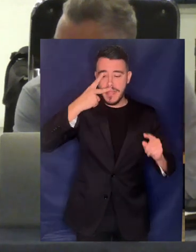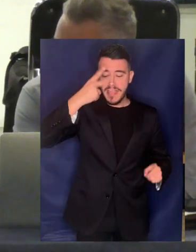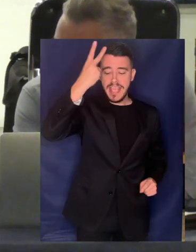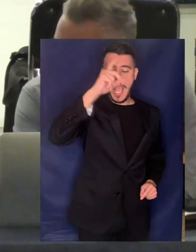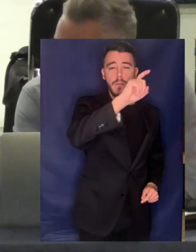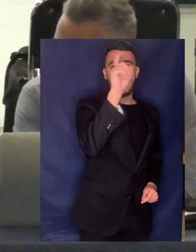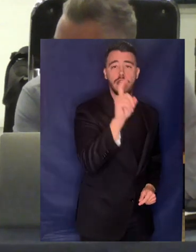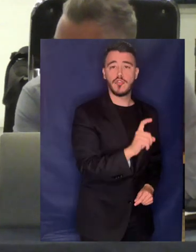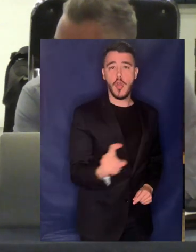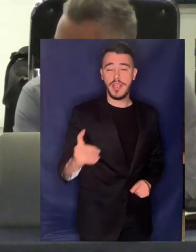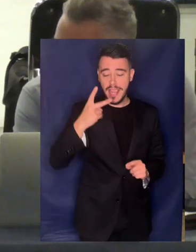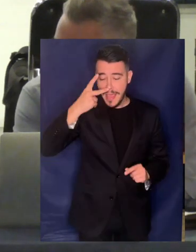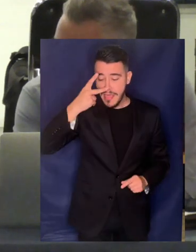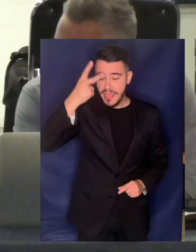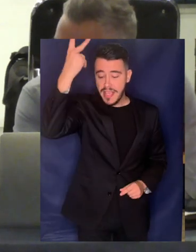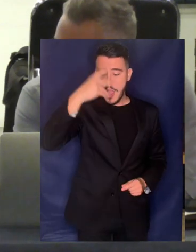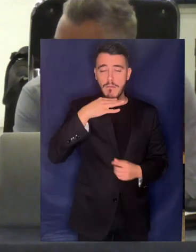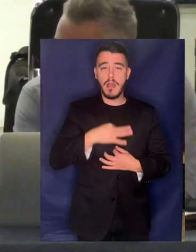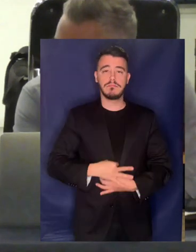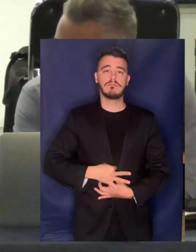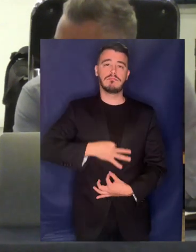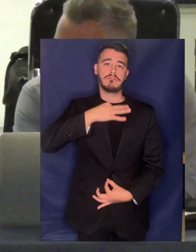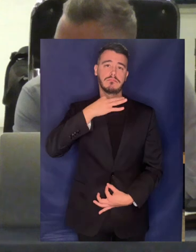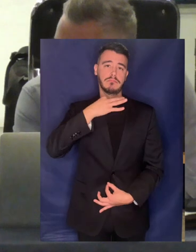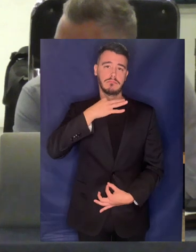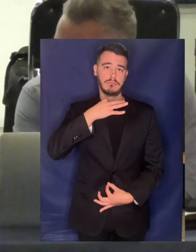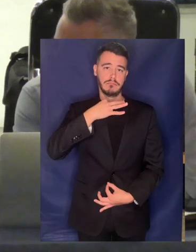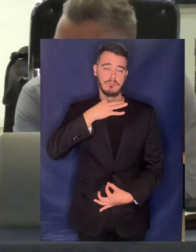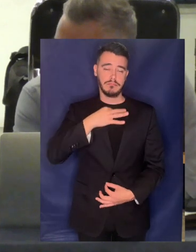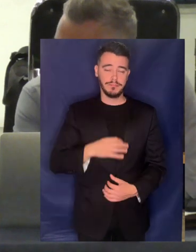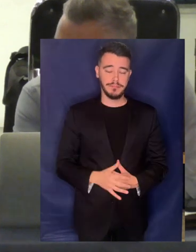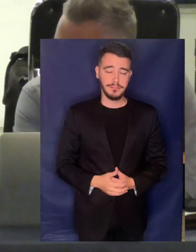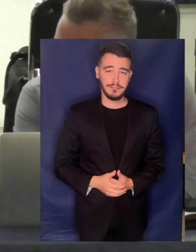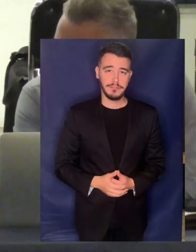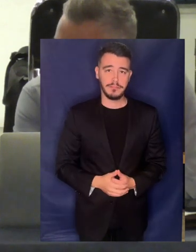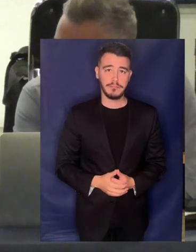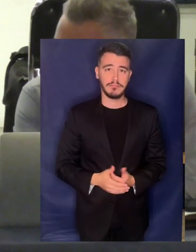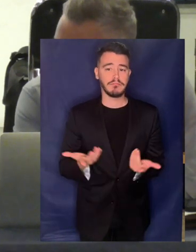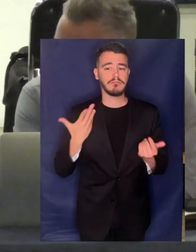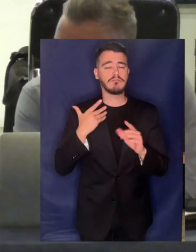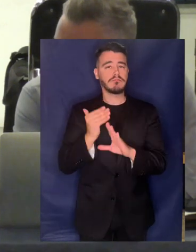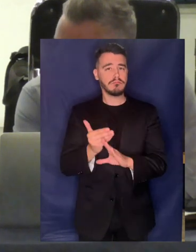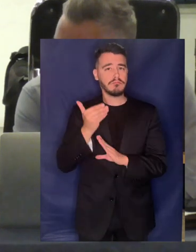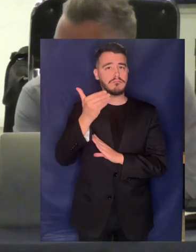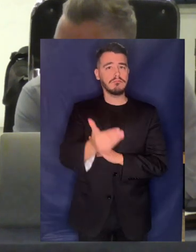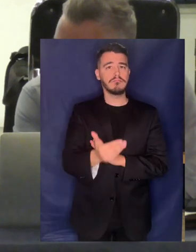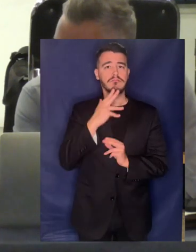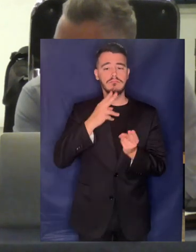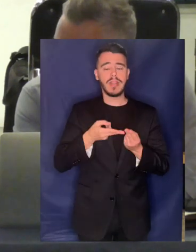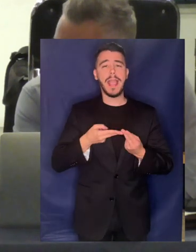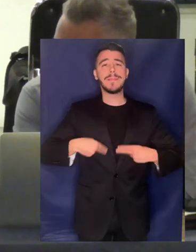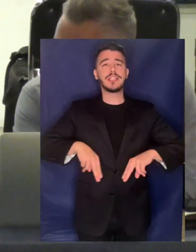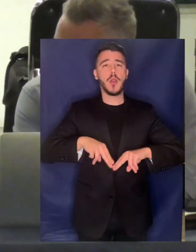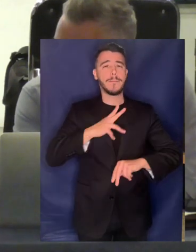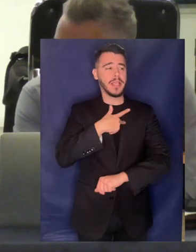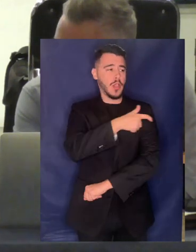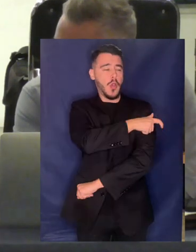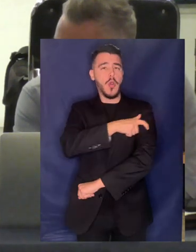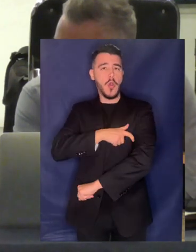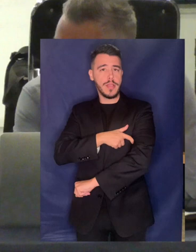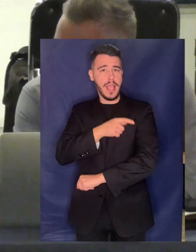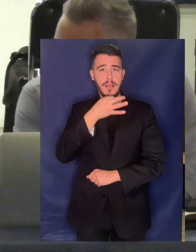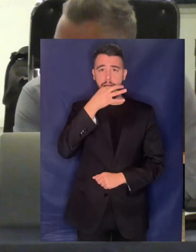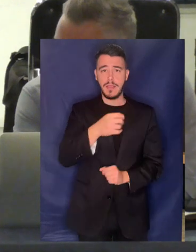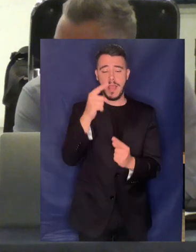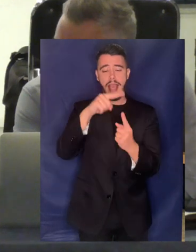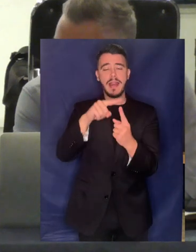την ανθρώπινη αξιοπρέπεια Αυτό δηλαδή που σας προείπα μόλις Ακολούθως η Επιτροπή των Ηνωμένων Εθνών επεσήμανε τέσσερα